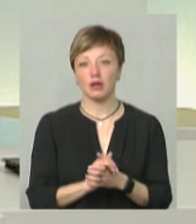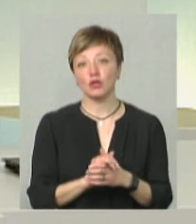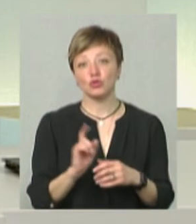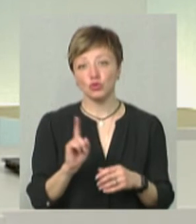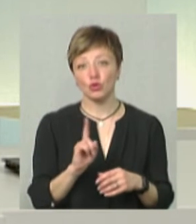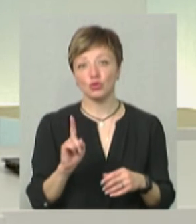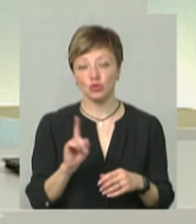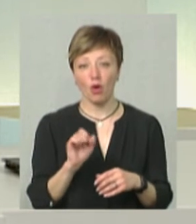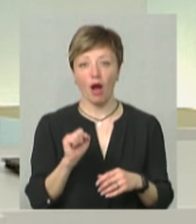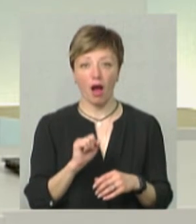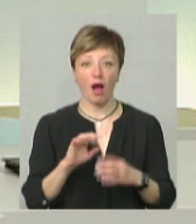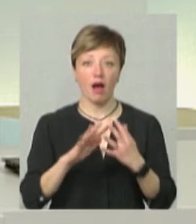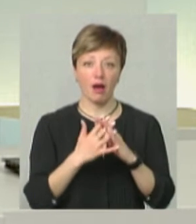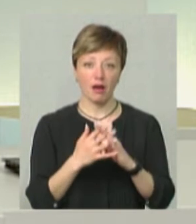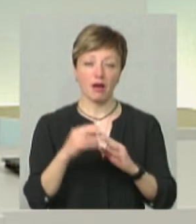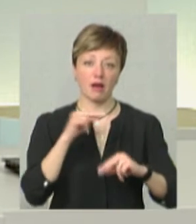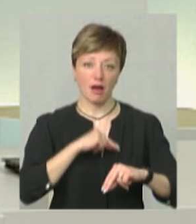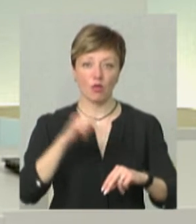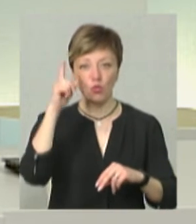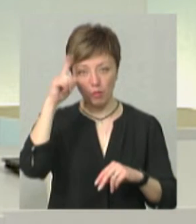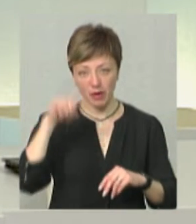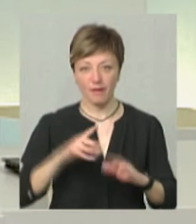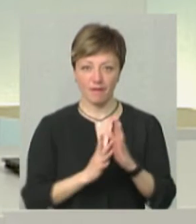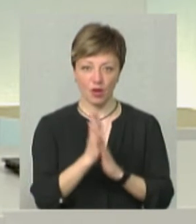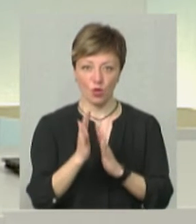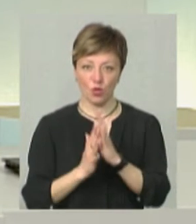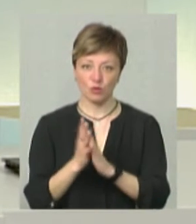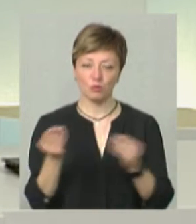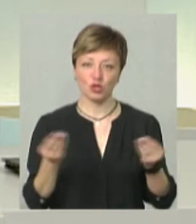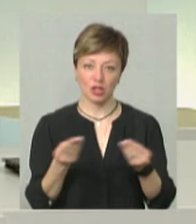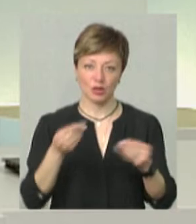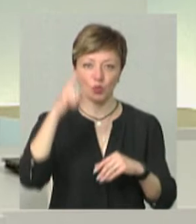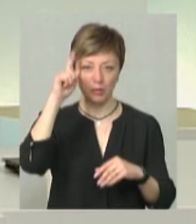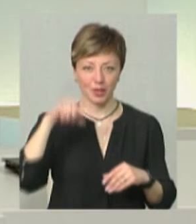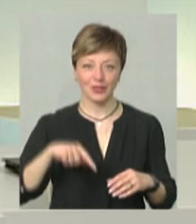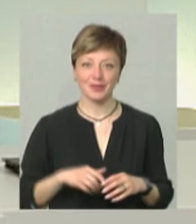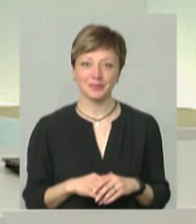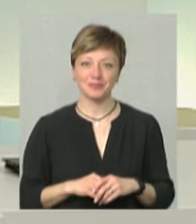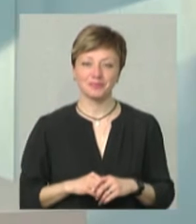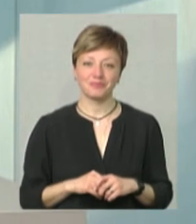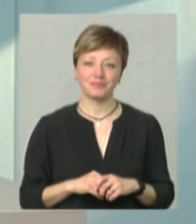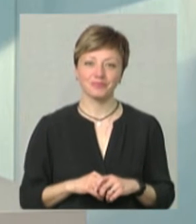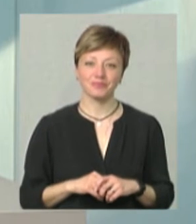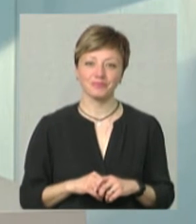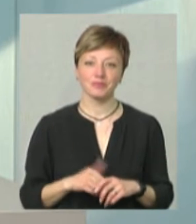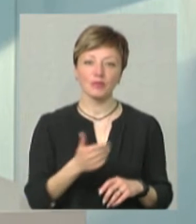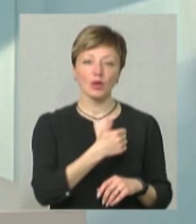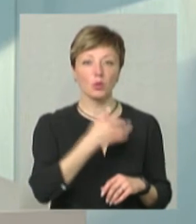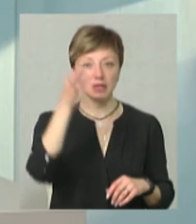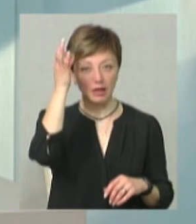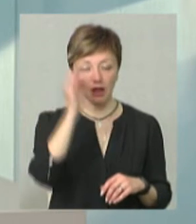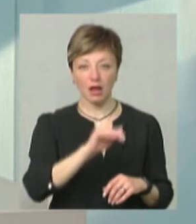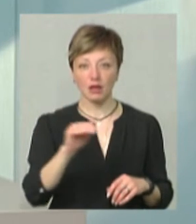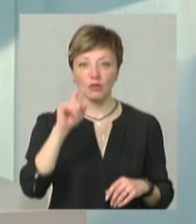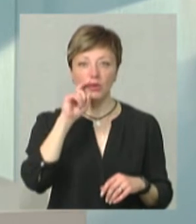аграрії області вміють вирощувати. Пшеницю вміють вирощувати. Хочеться нагадати, що